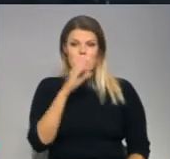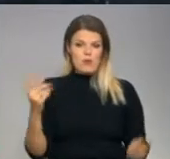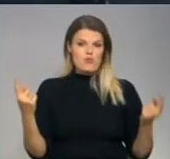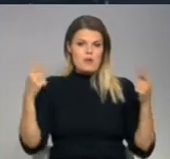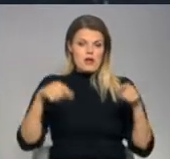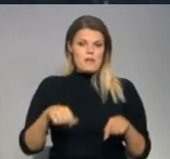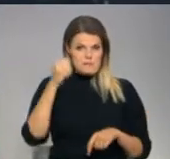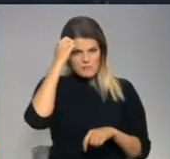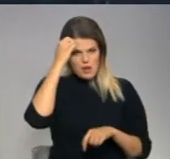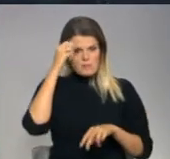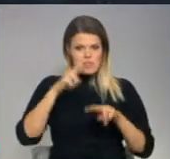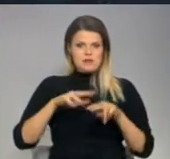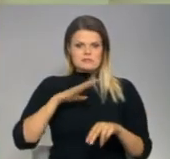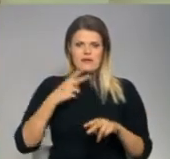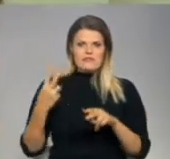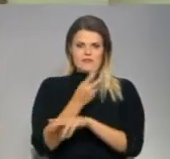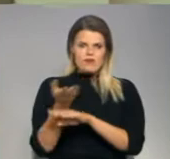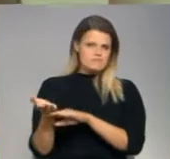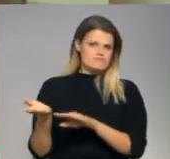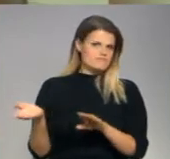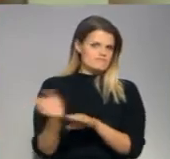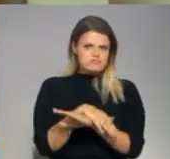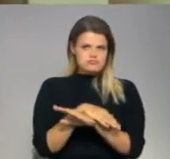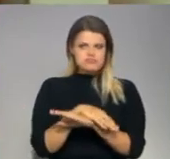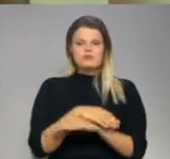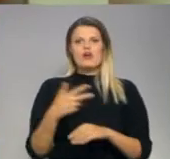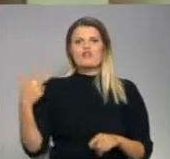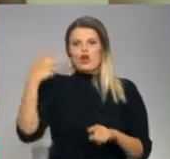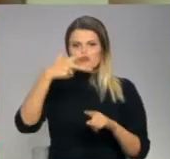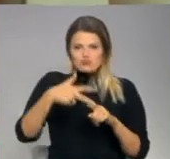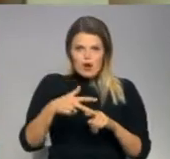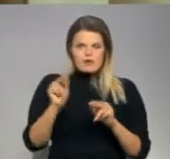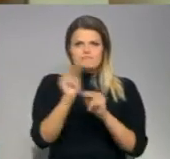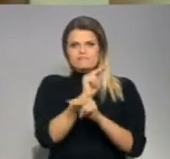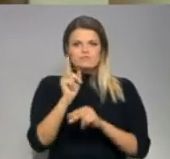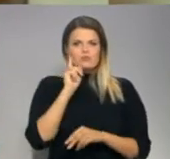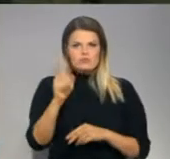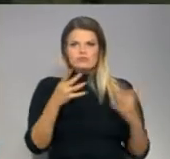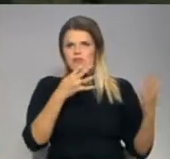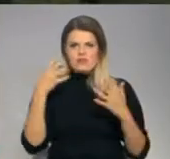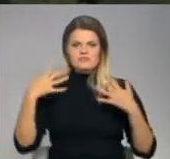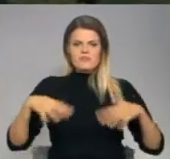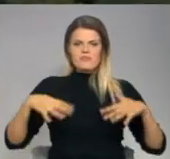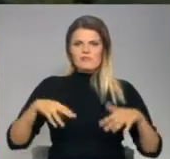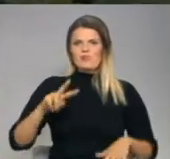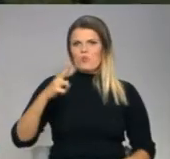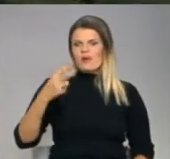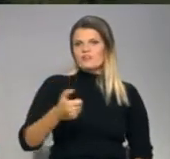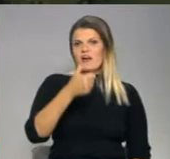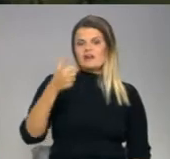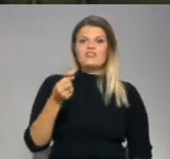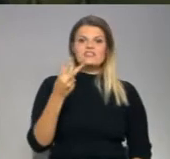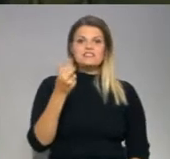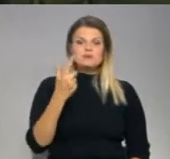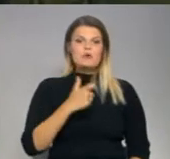laikos pieminekļas tika divreiz nogāsts. Trešo reizi to atjaunoja 1992. gada 13. augustā.